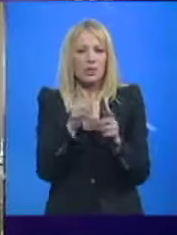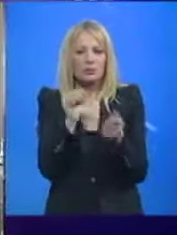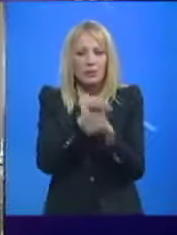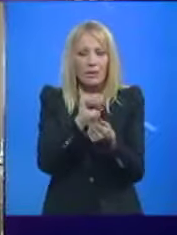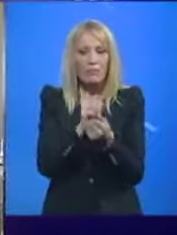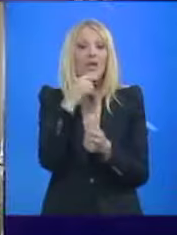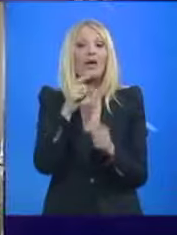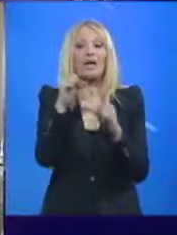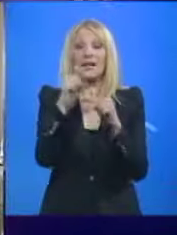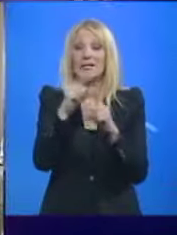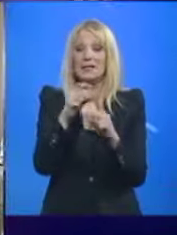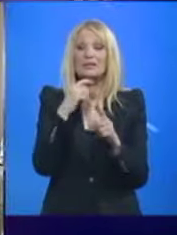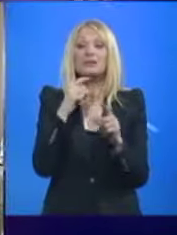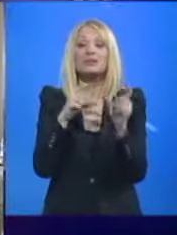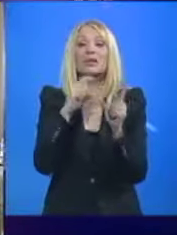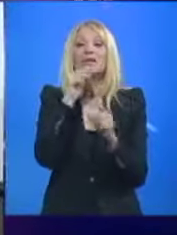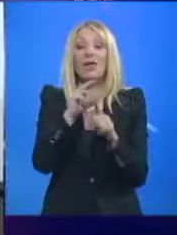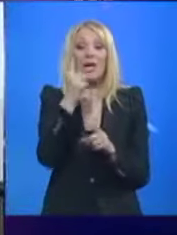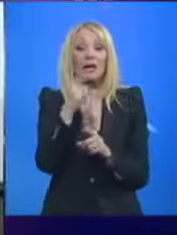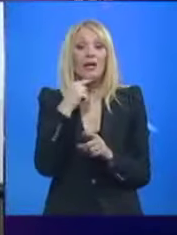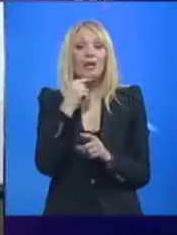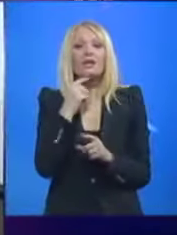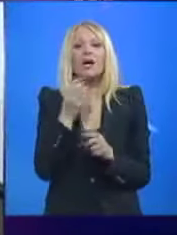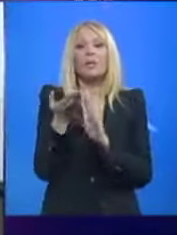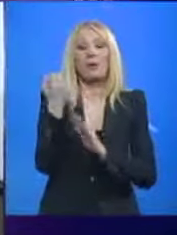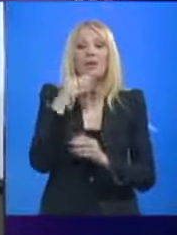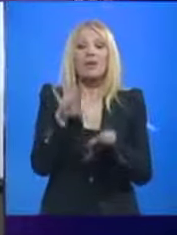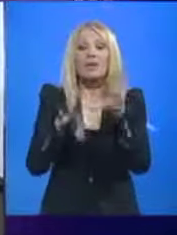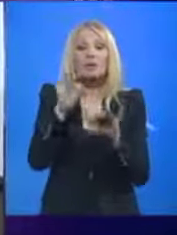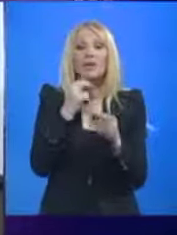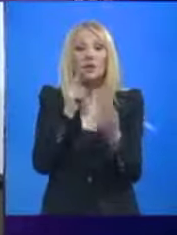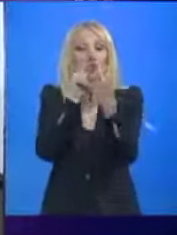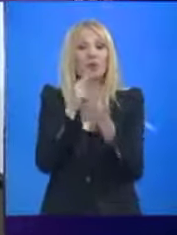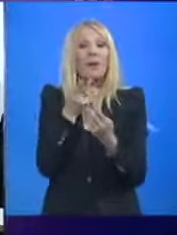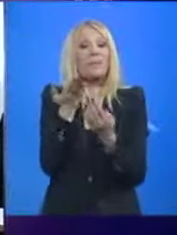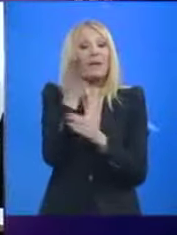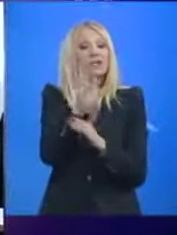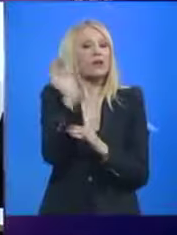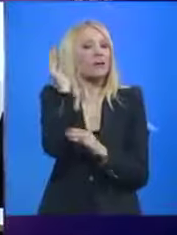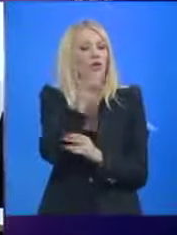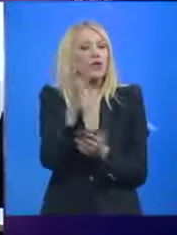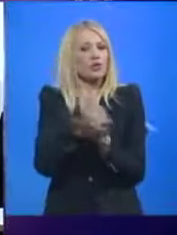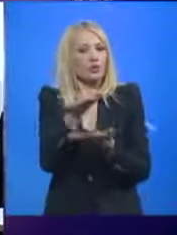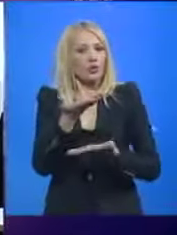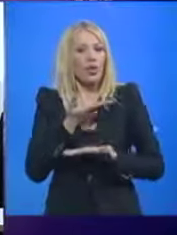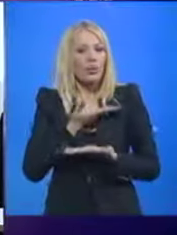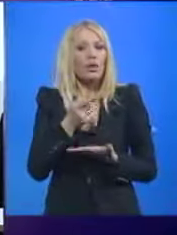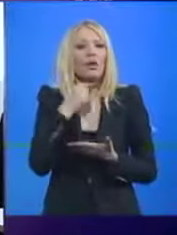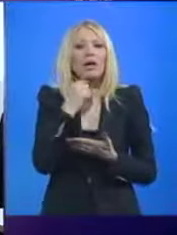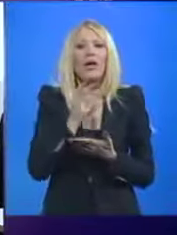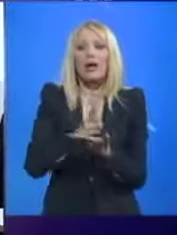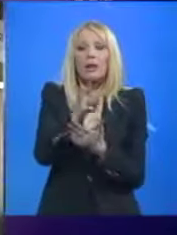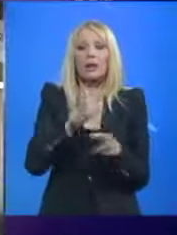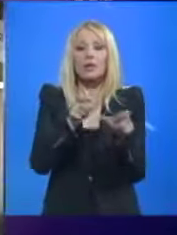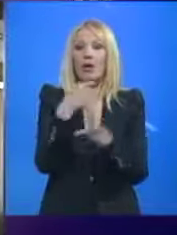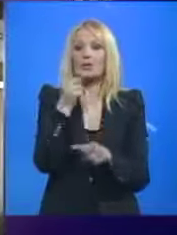koalicije DSS dveri su zato tražili predizborne suočavanja s predstavnicima vlasti. Kažu da to nisu dobili, dok naprednjaci to